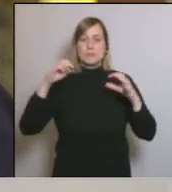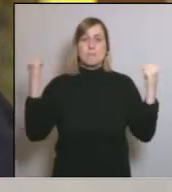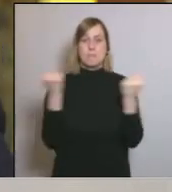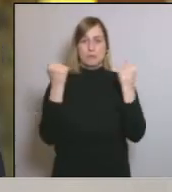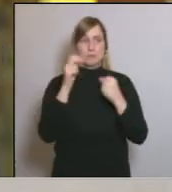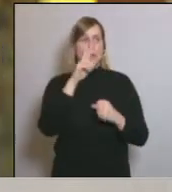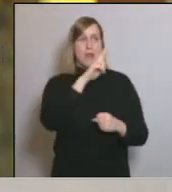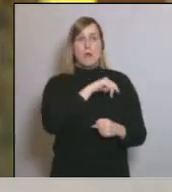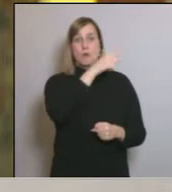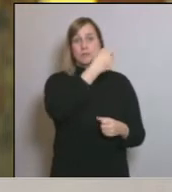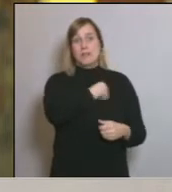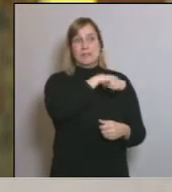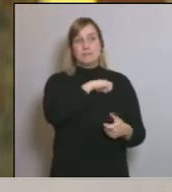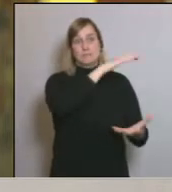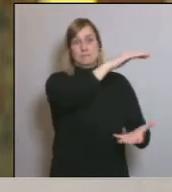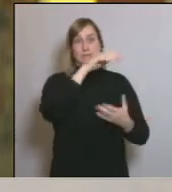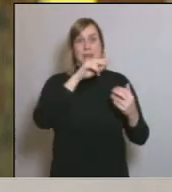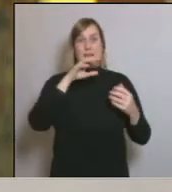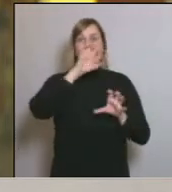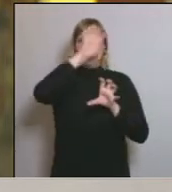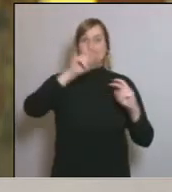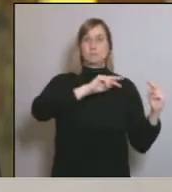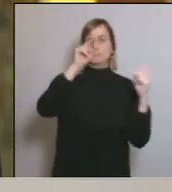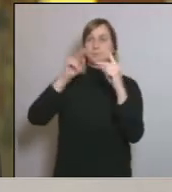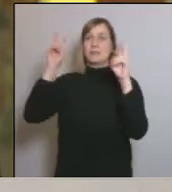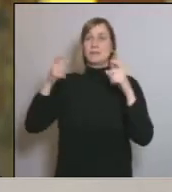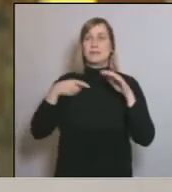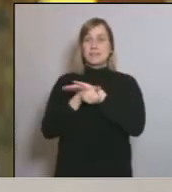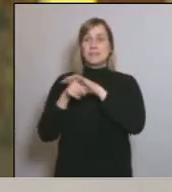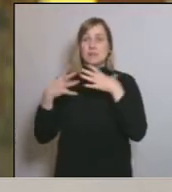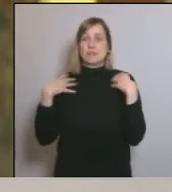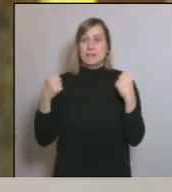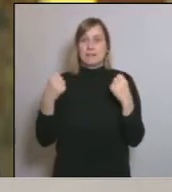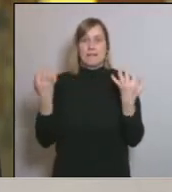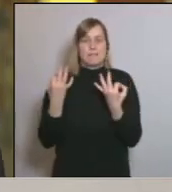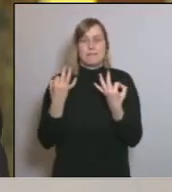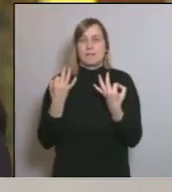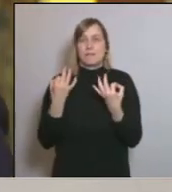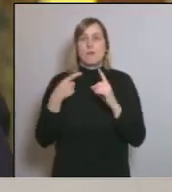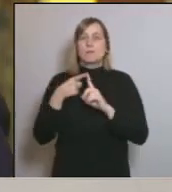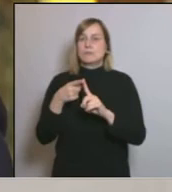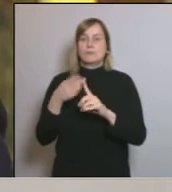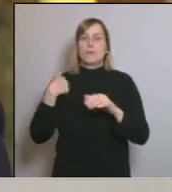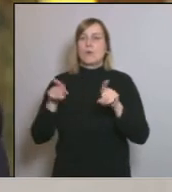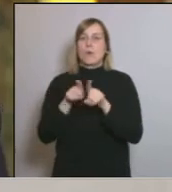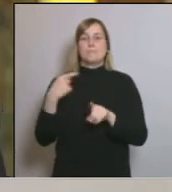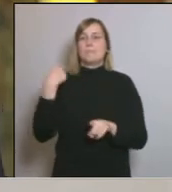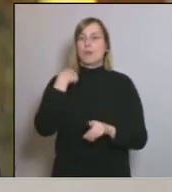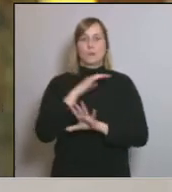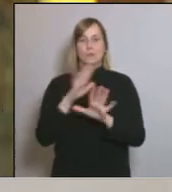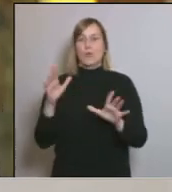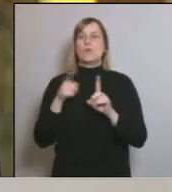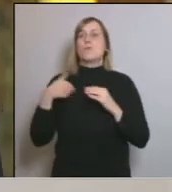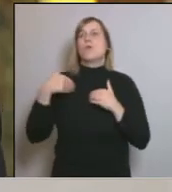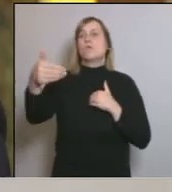es va comprometre a transferir a les comunitats autònomes per la gestió de la sanitat han de ser a fons perdut i no a compte d'un